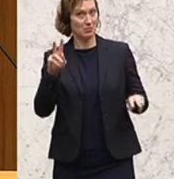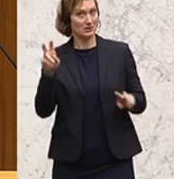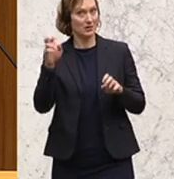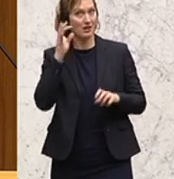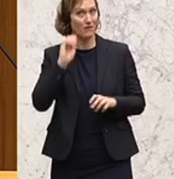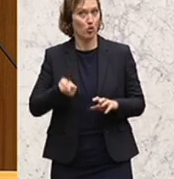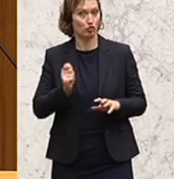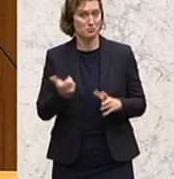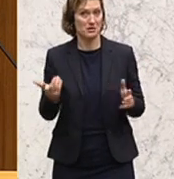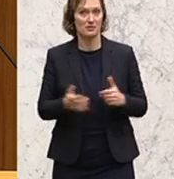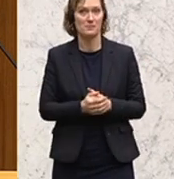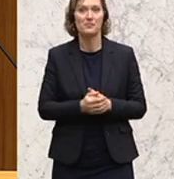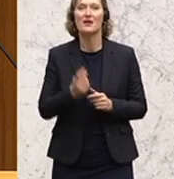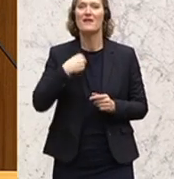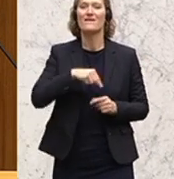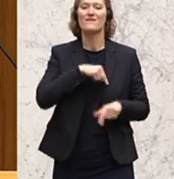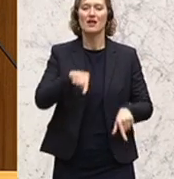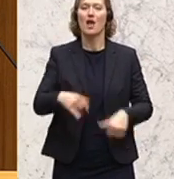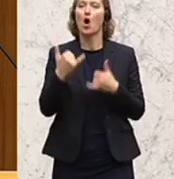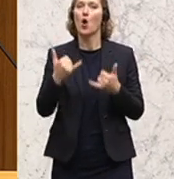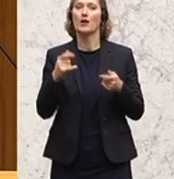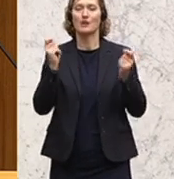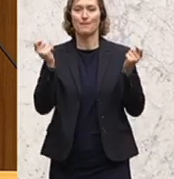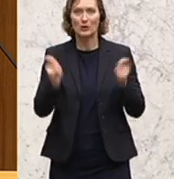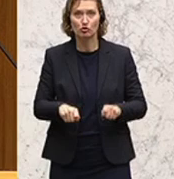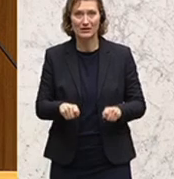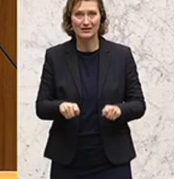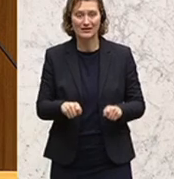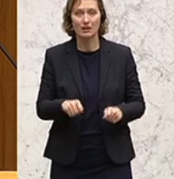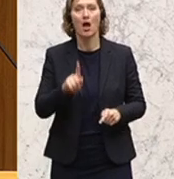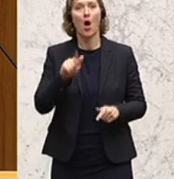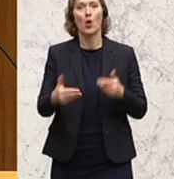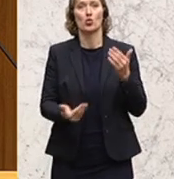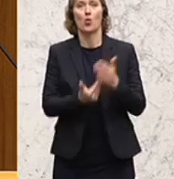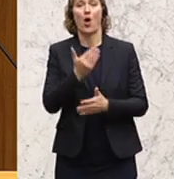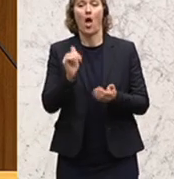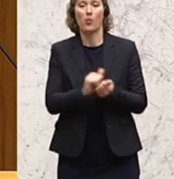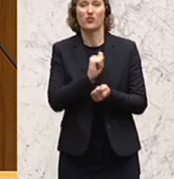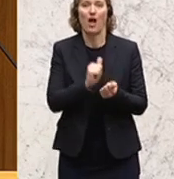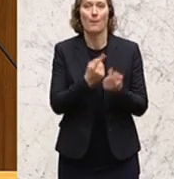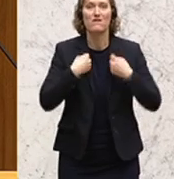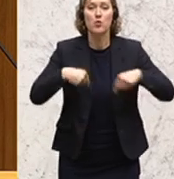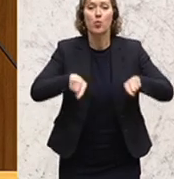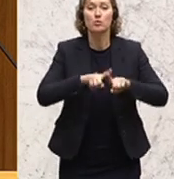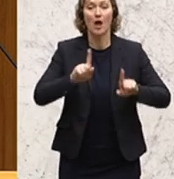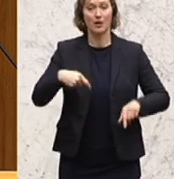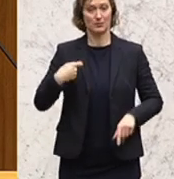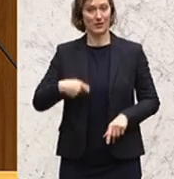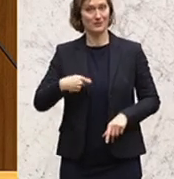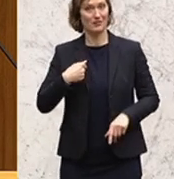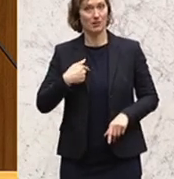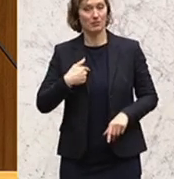morgen hier beschließen, bringt auch eine neue Aufgabe und Verantwortung für uns Präsidenten.